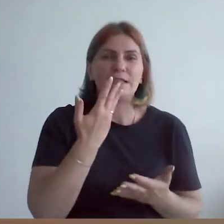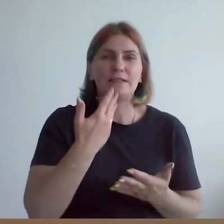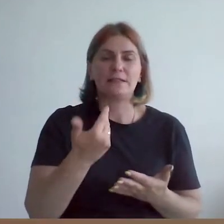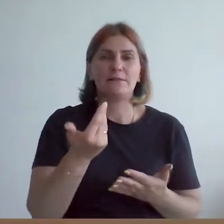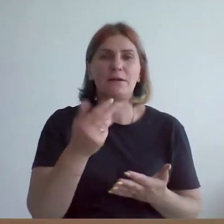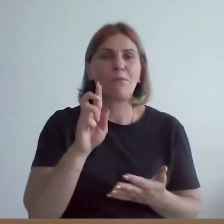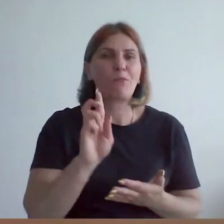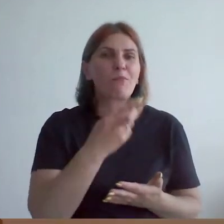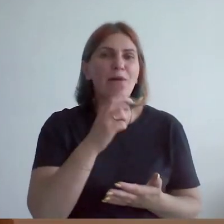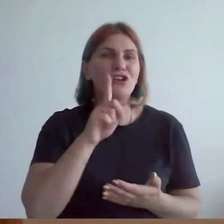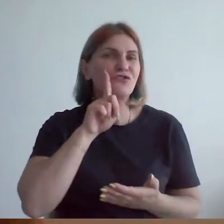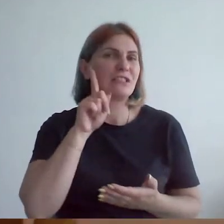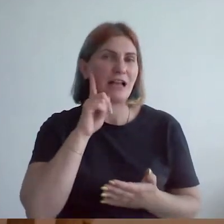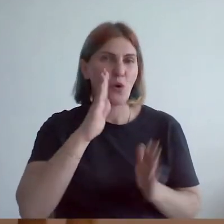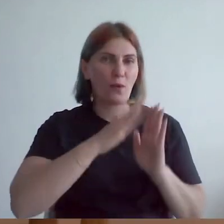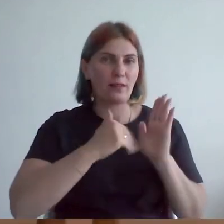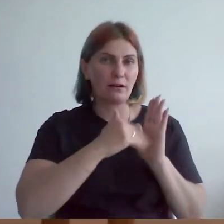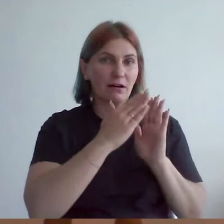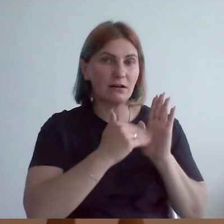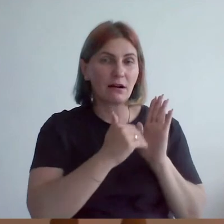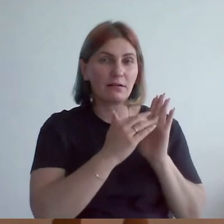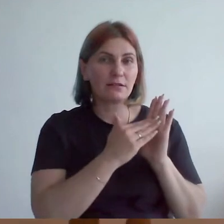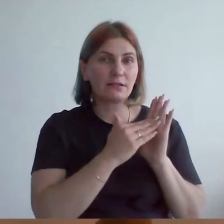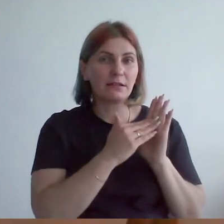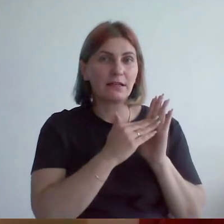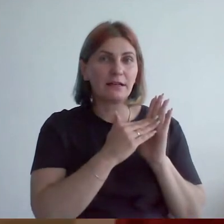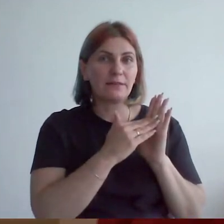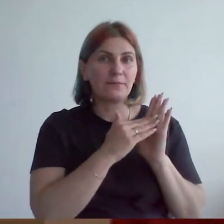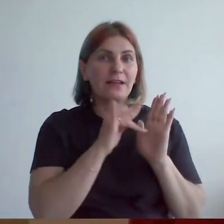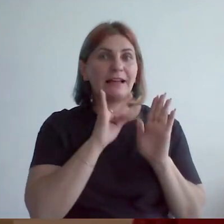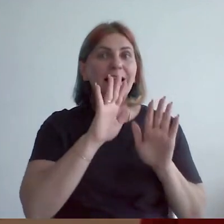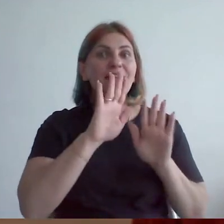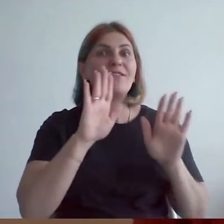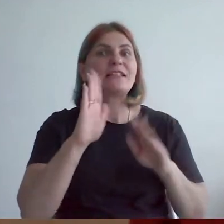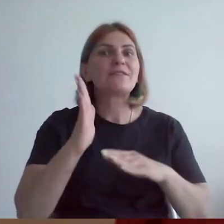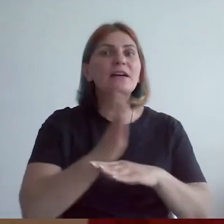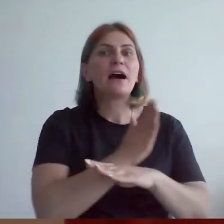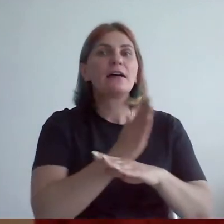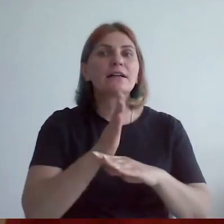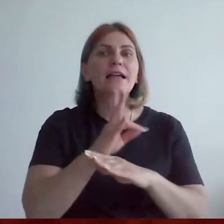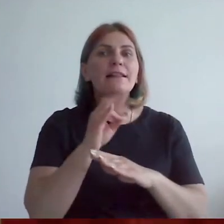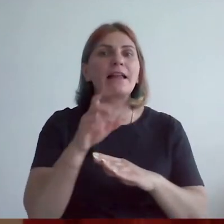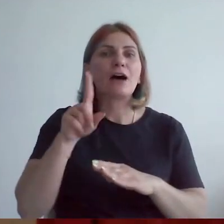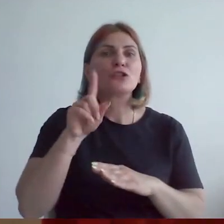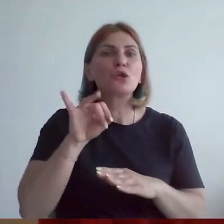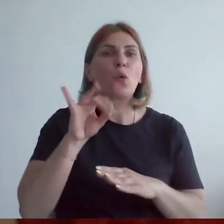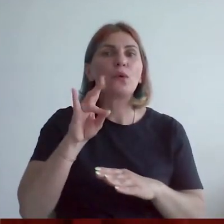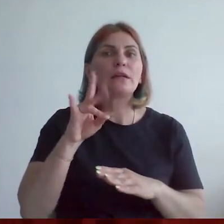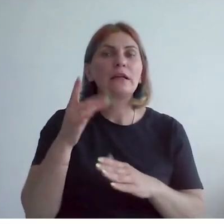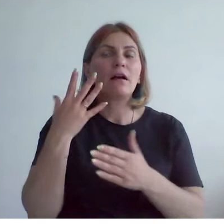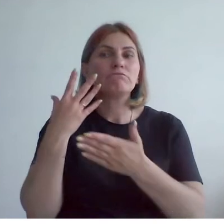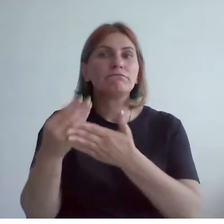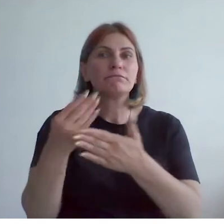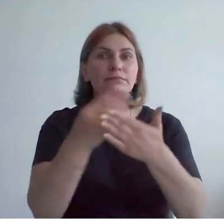бежевой, зеленой краской, и экспозиция, и разделена на зоны, в каждой из которых